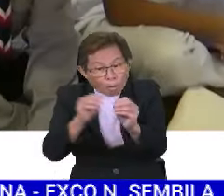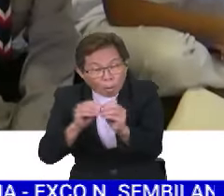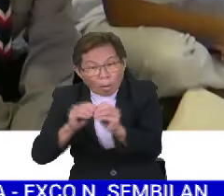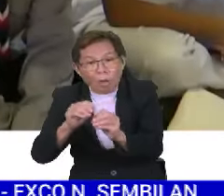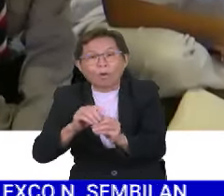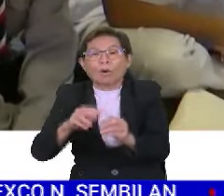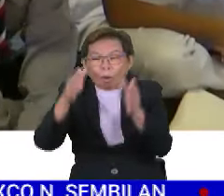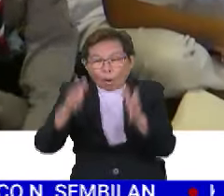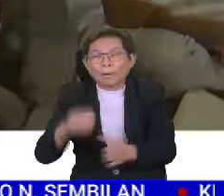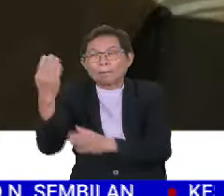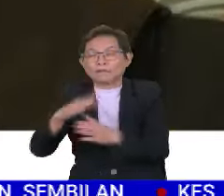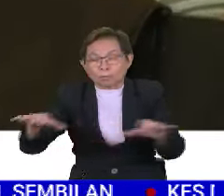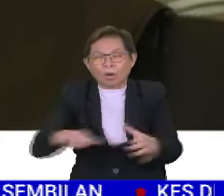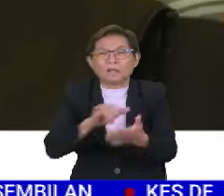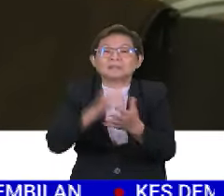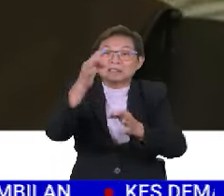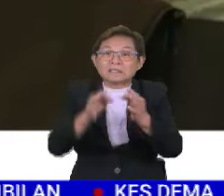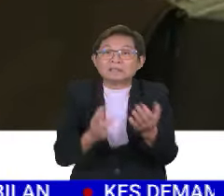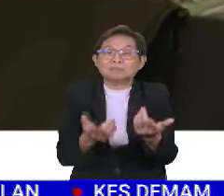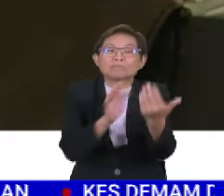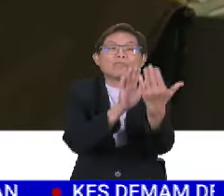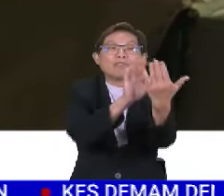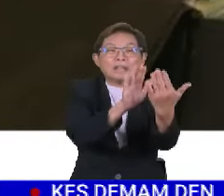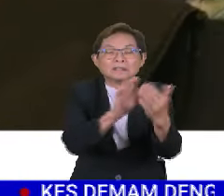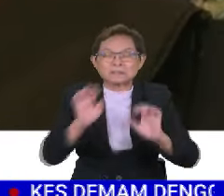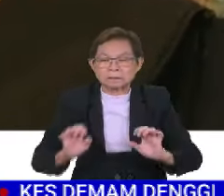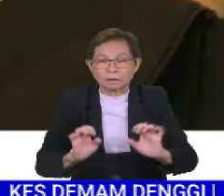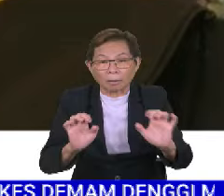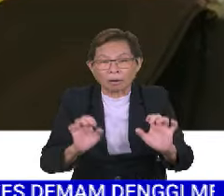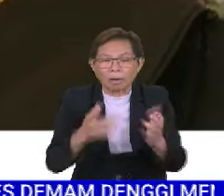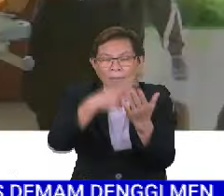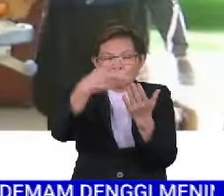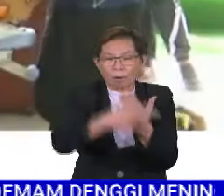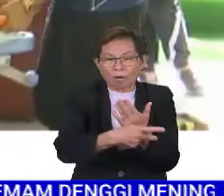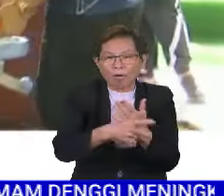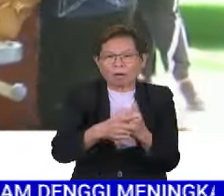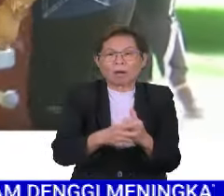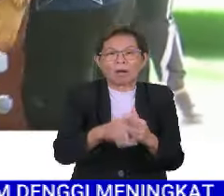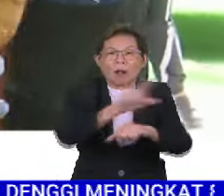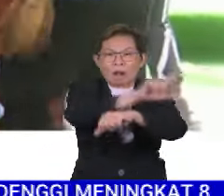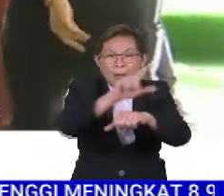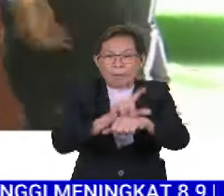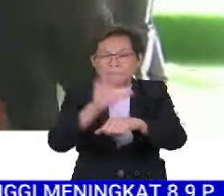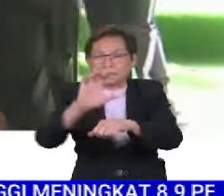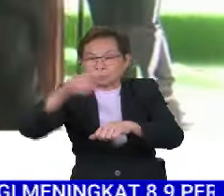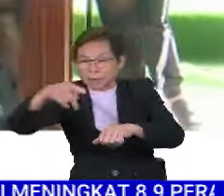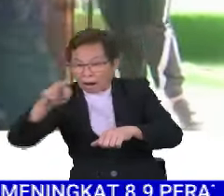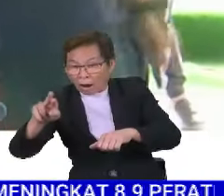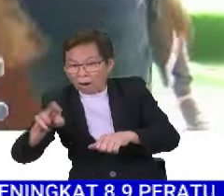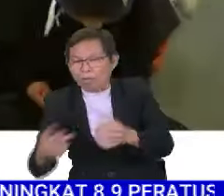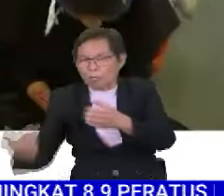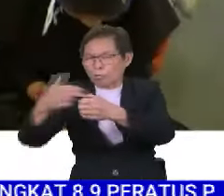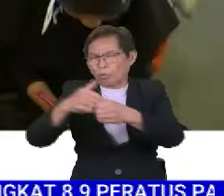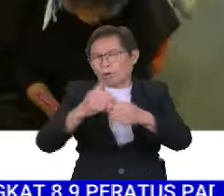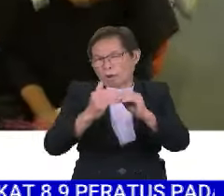awam melakukannya jika berhadapan kes kecemasan. Justru program First Labuan Mas CPR yang disertai